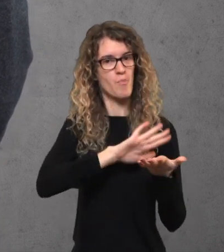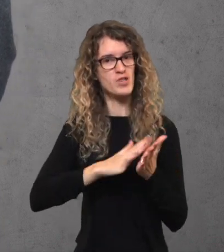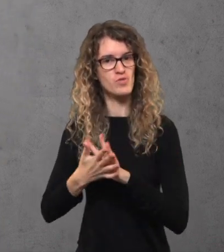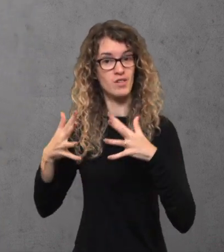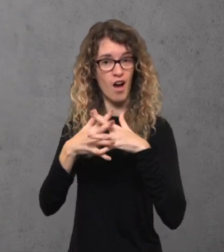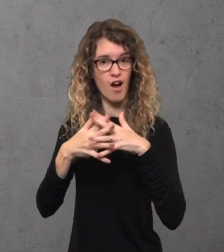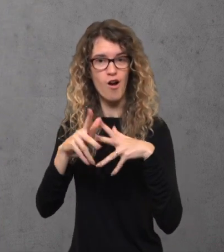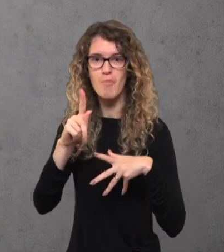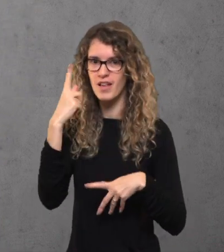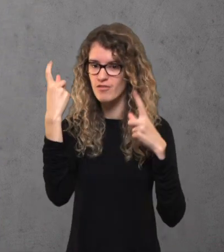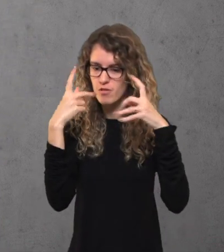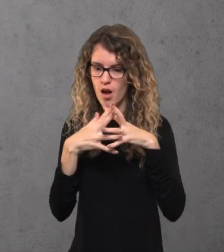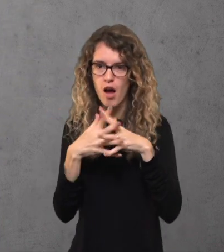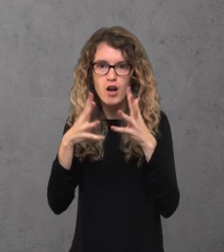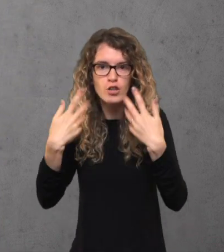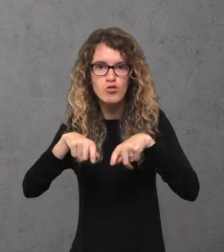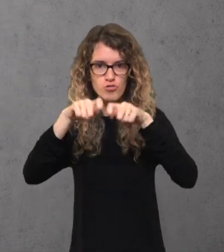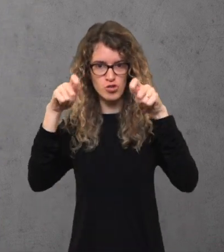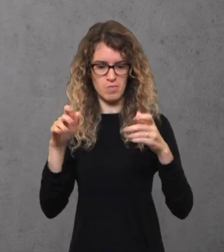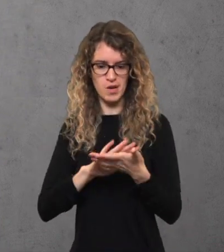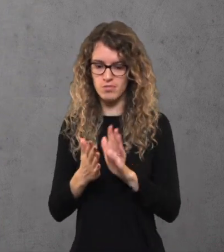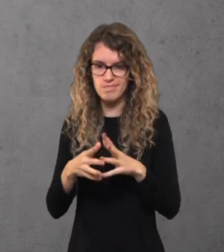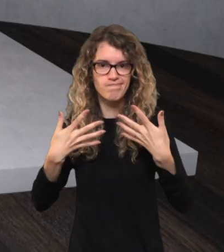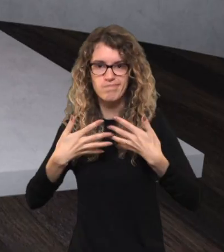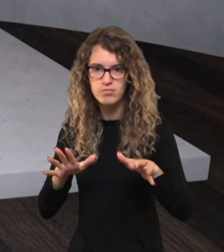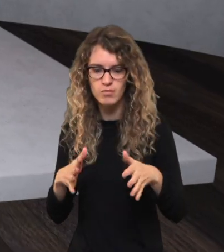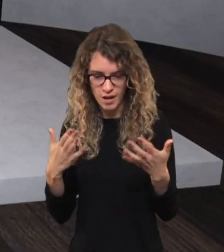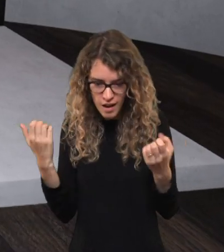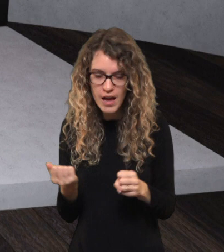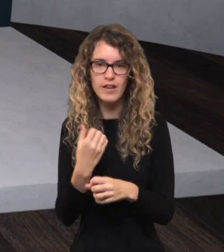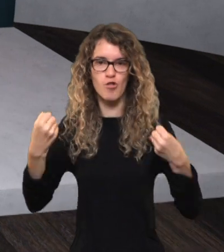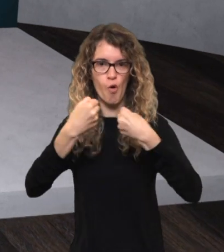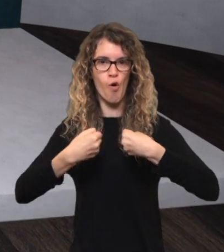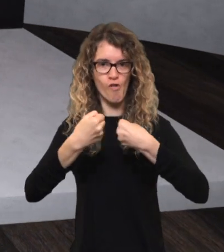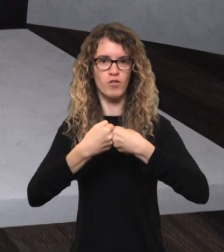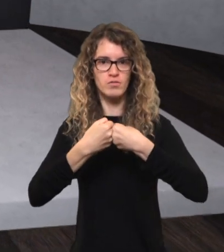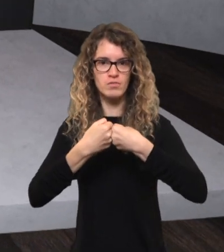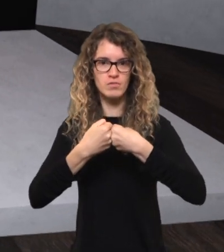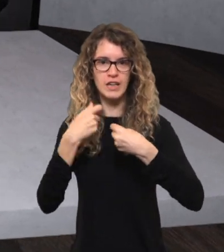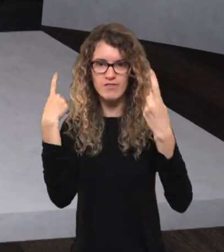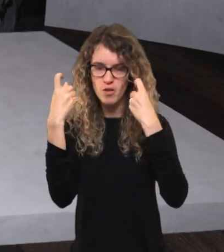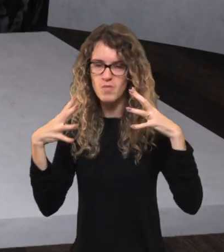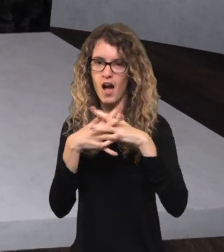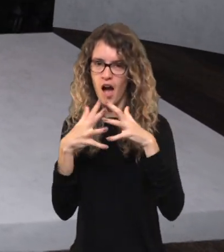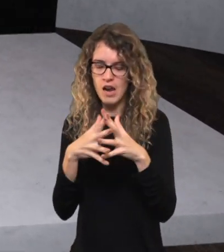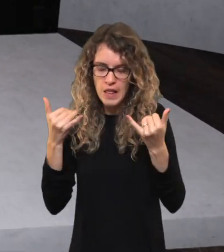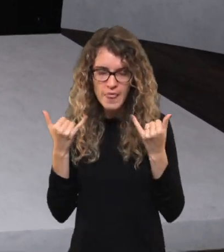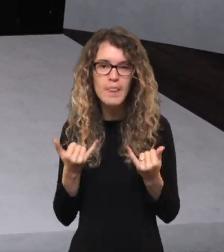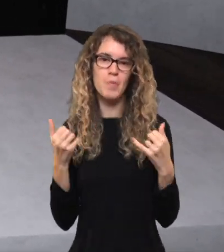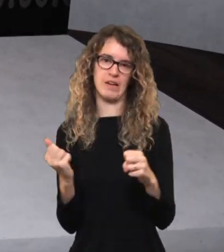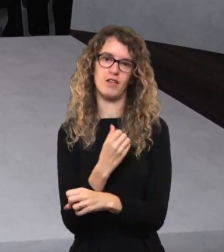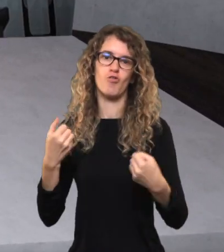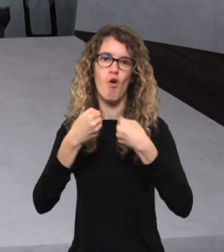Bet informacinės karas jau vyksta, jiem nereikia ruoštis, jį reikia kariaut. Kovoti informaciniam laike